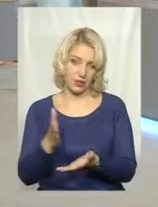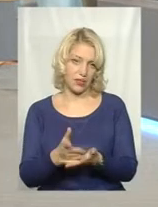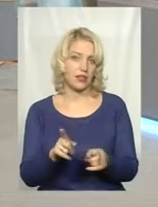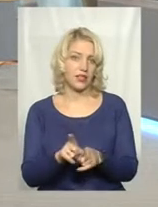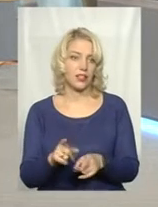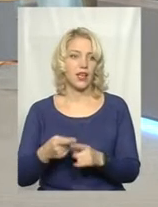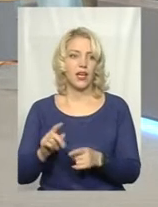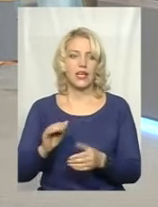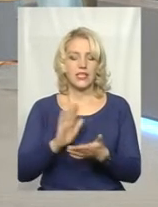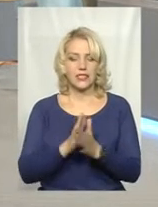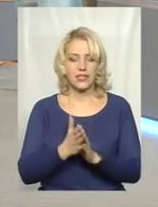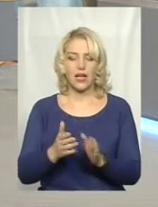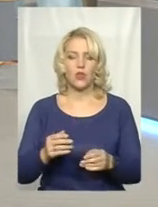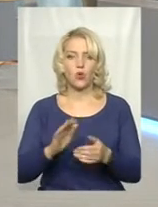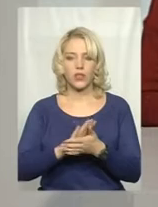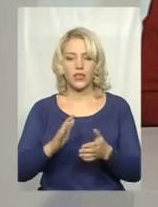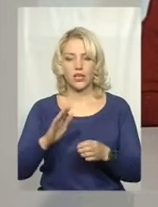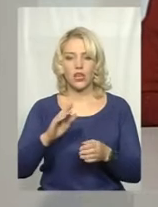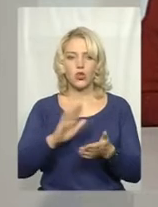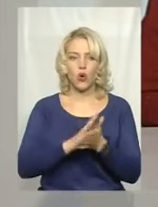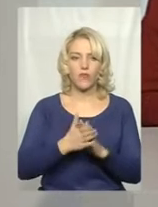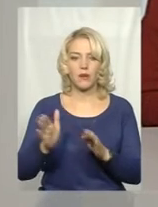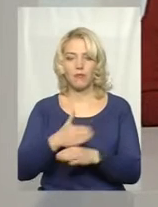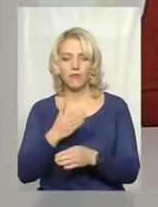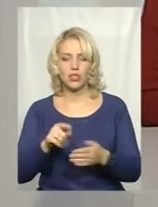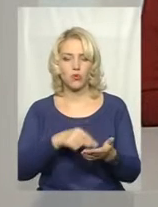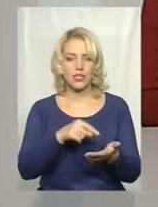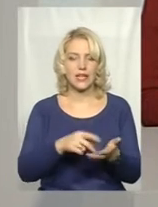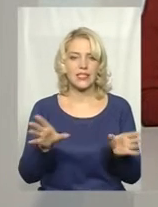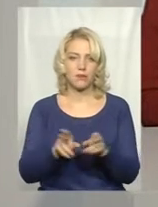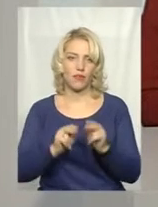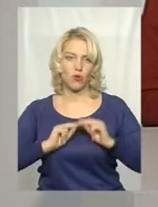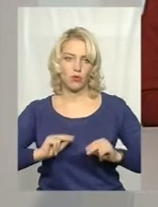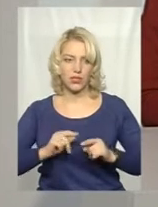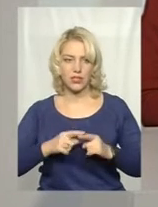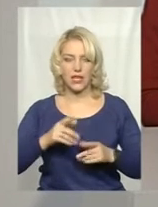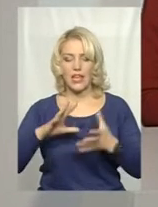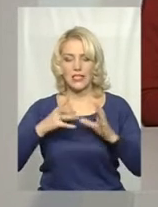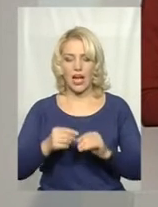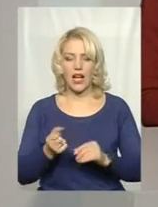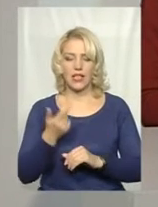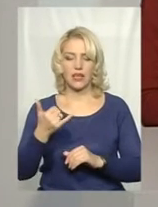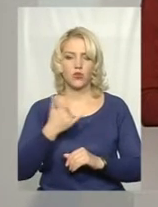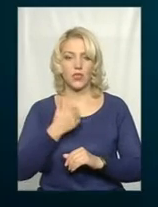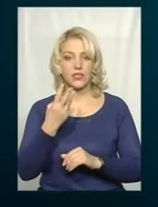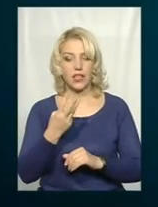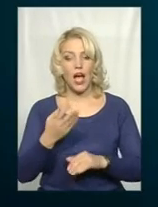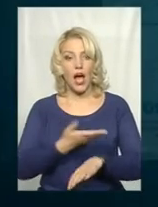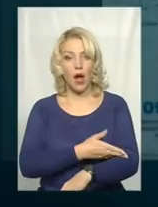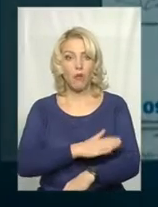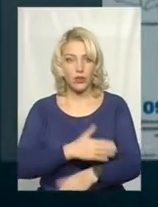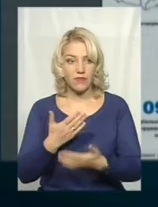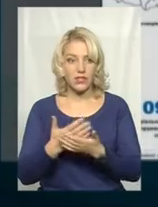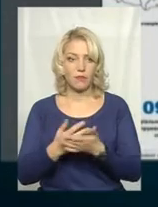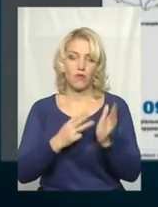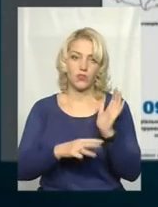Стан укладання договорів міжмуніципального співробітництва. Бачу загальну кількість у нашій області – три. Тоді, як у Полтавській, наприклад,